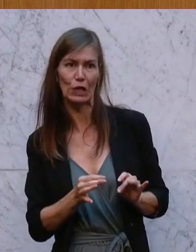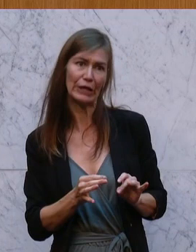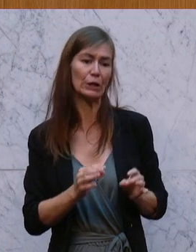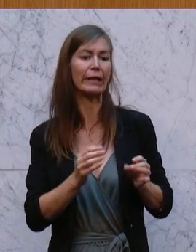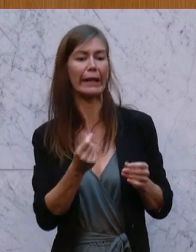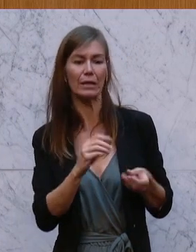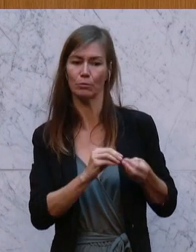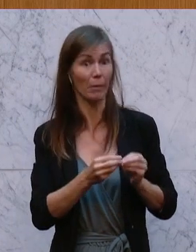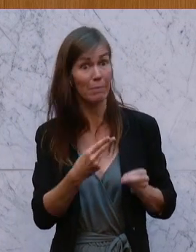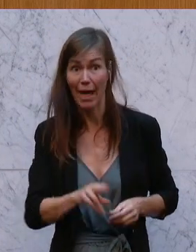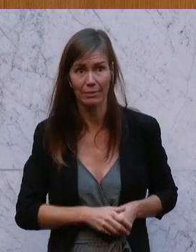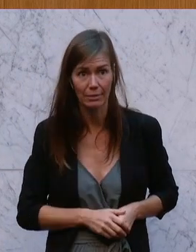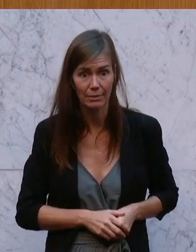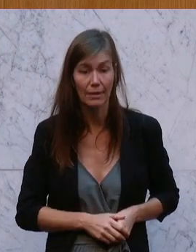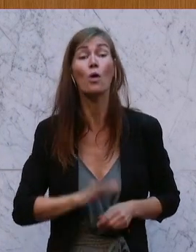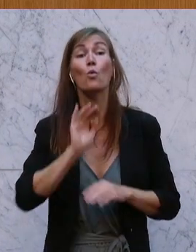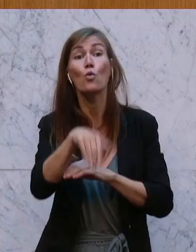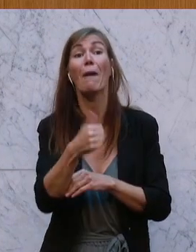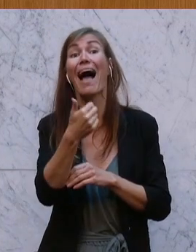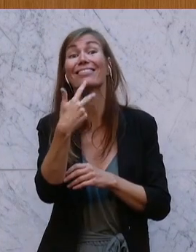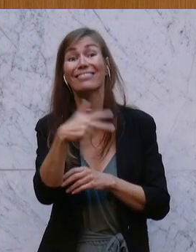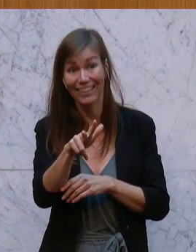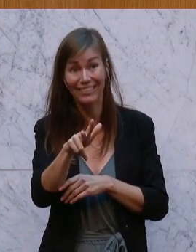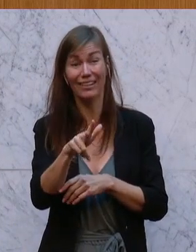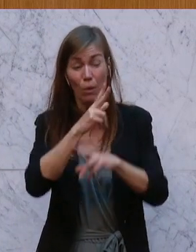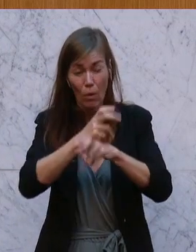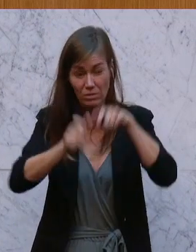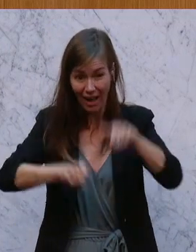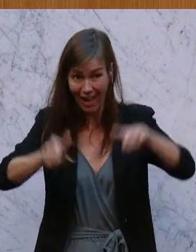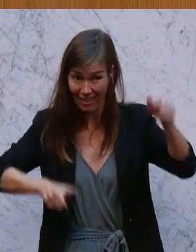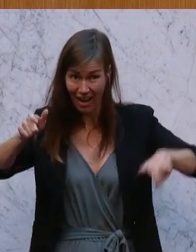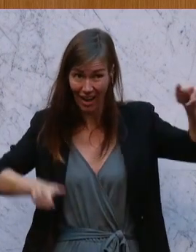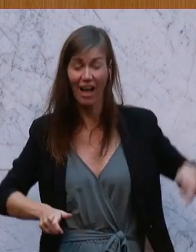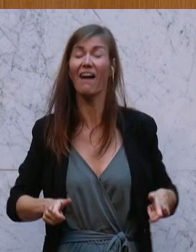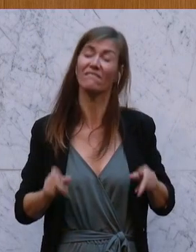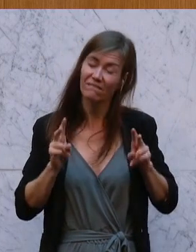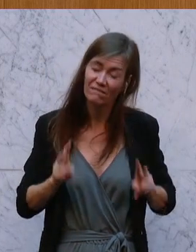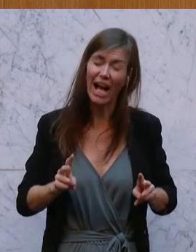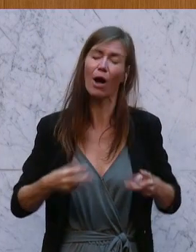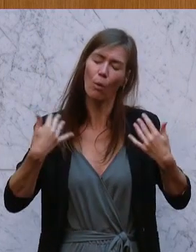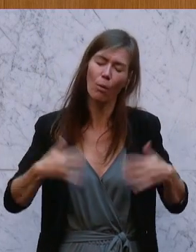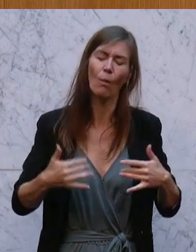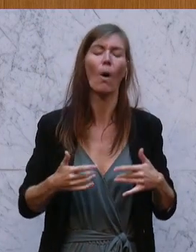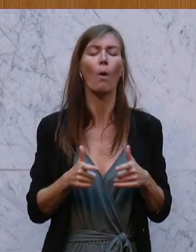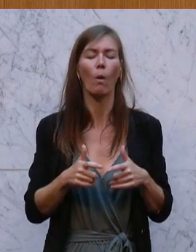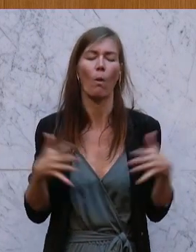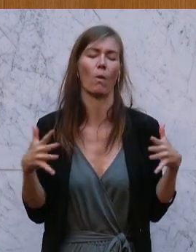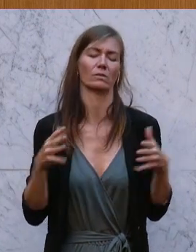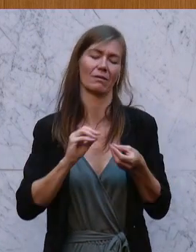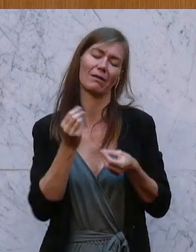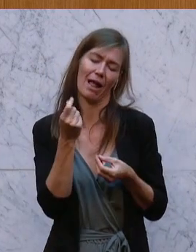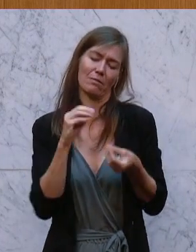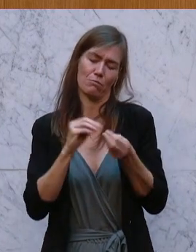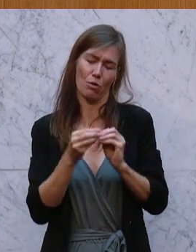Geldprobleme aufgrund der Teuerung. Mehr als ein Drittel der Menschen, die in Österreich leben. Ganz massive Probleme, wo